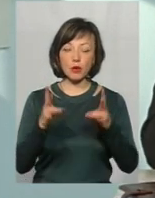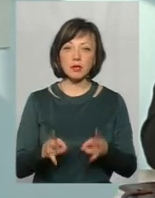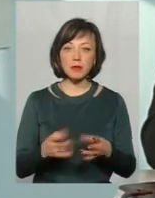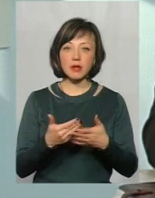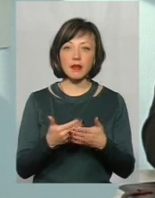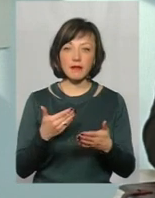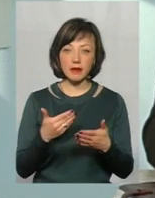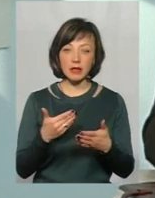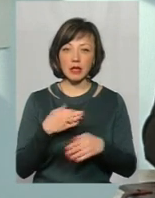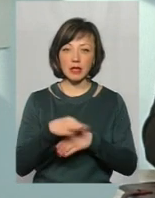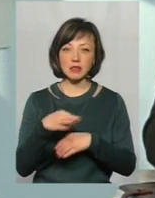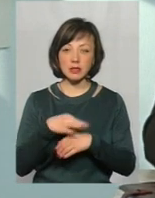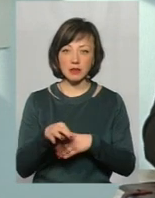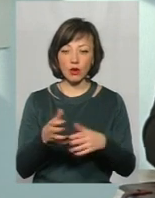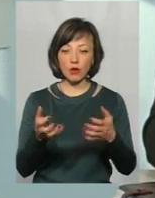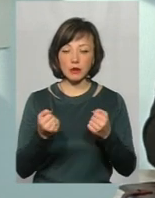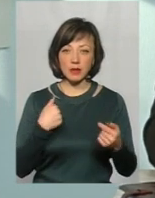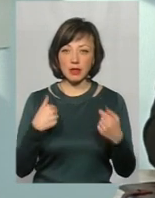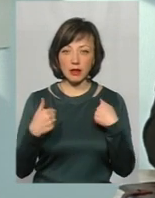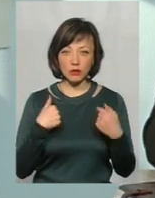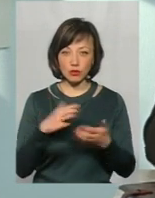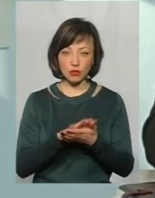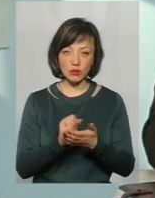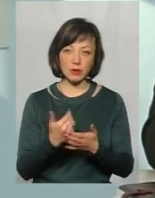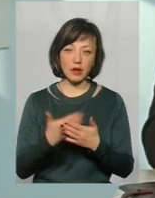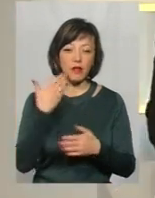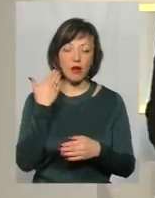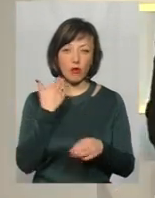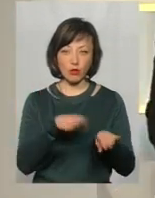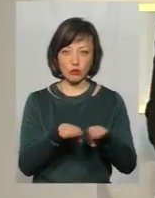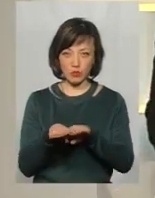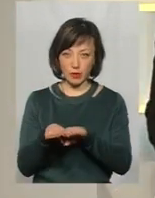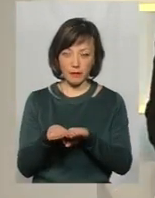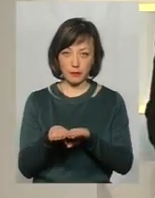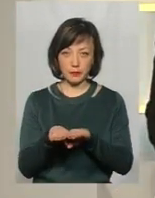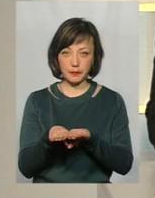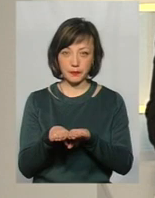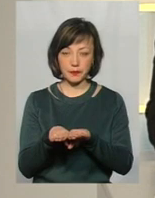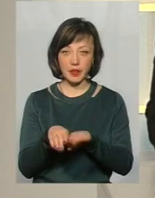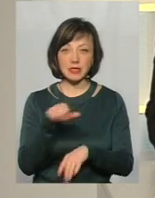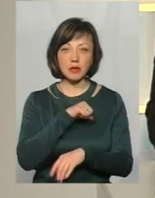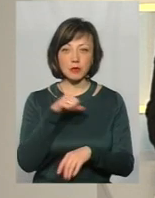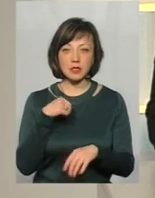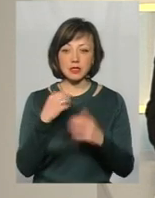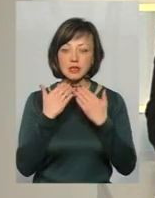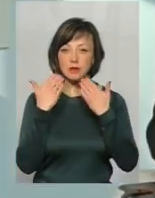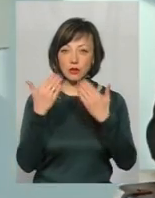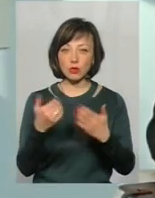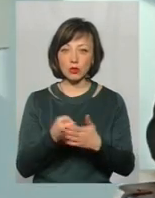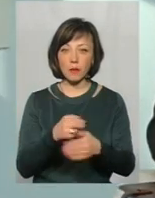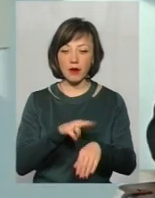насельства, отримала тілесні ушкодження, припустимо, легкої тяжкості тілесні ушкодження, самостійно звернулася до